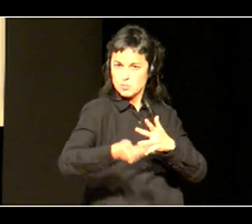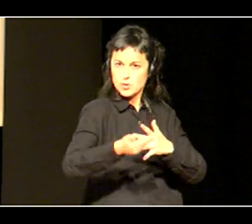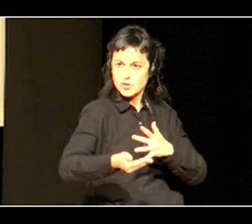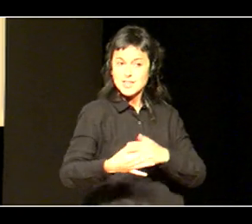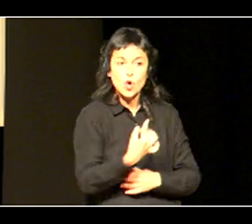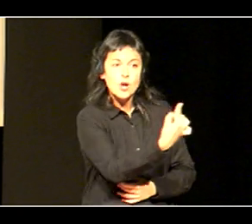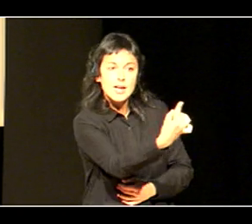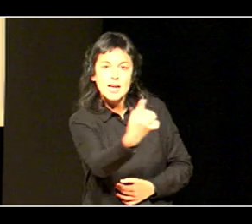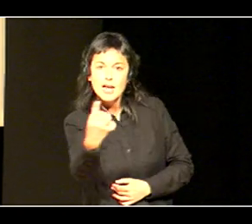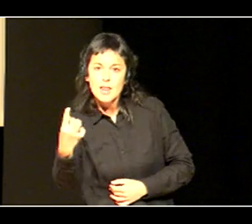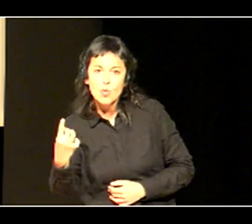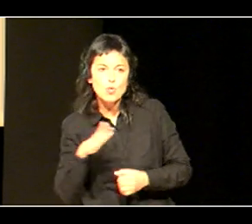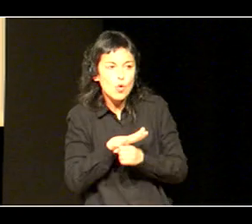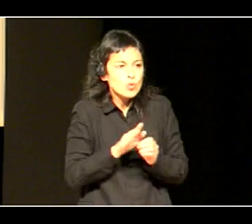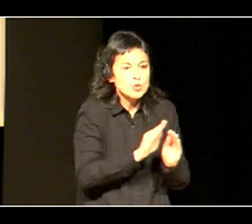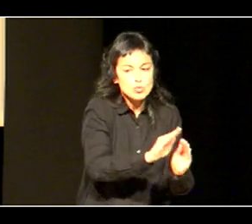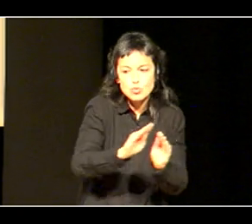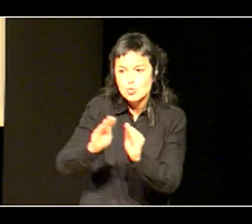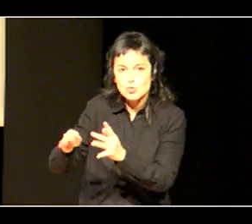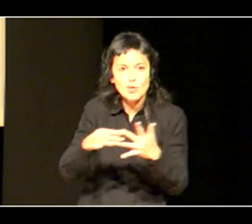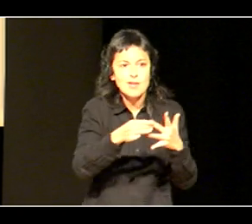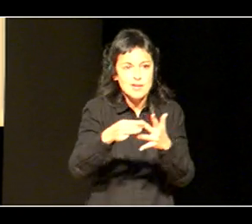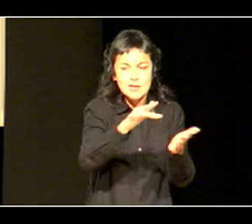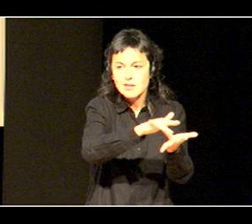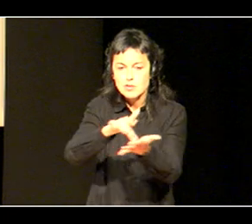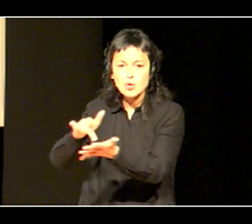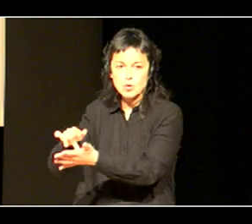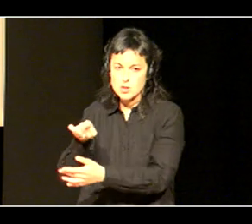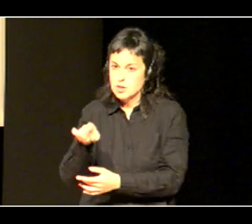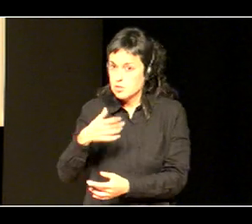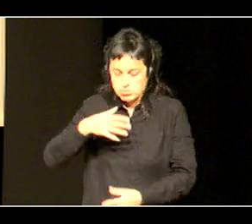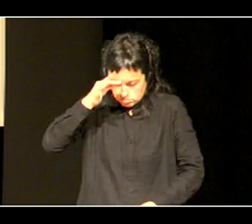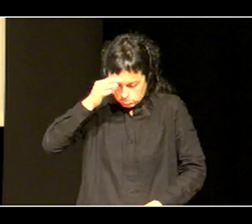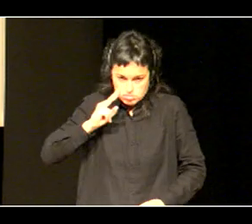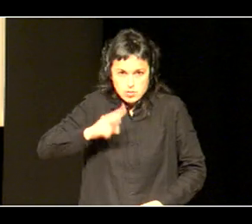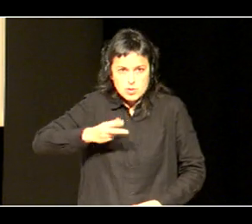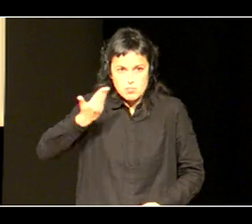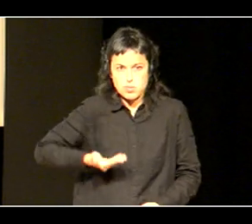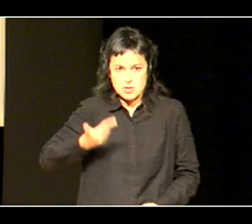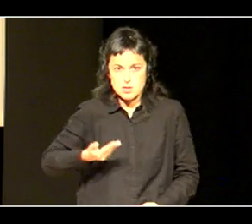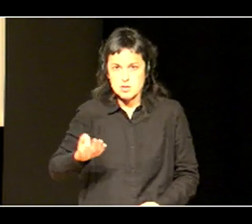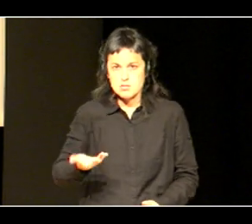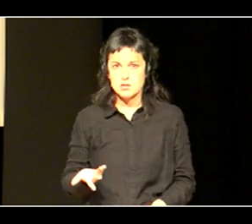garatzen dau, berere muan garatzen dau, eta horretan, siniestu behar dugu, ez? Bueno,